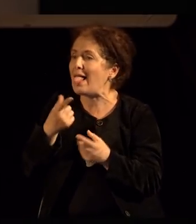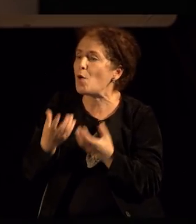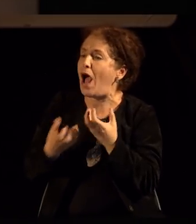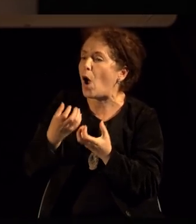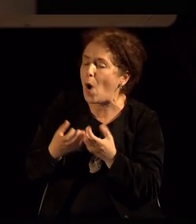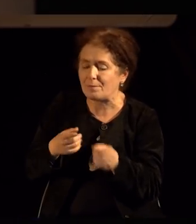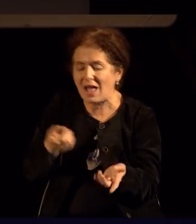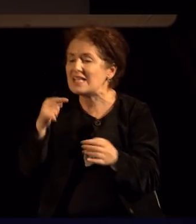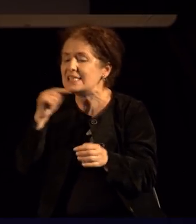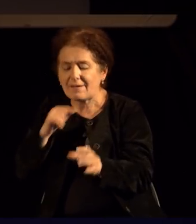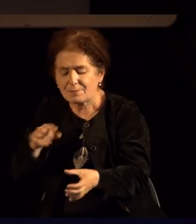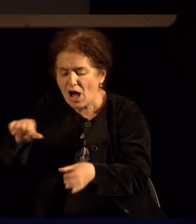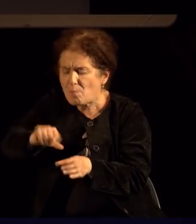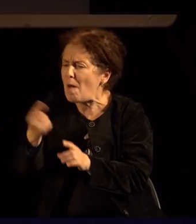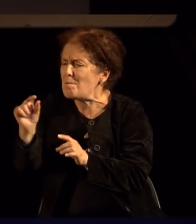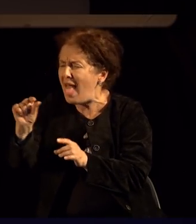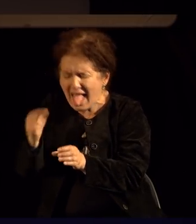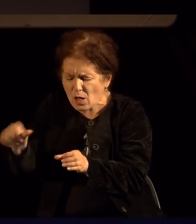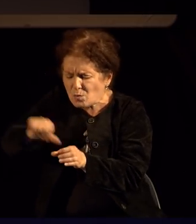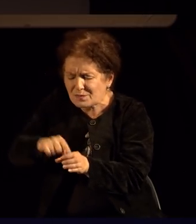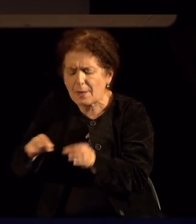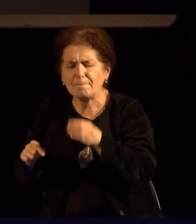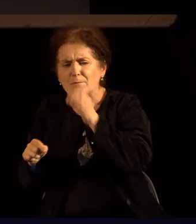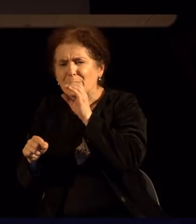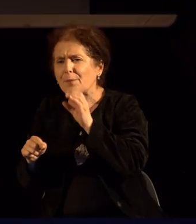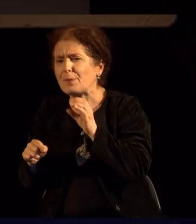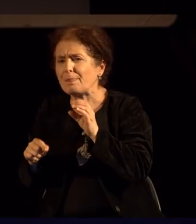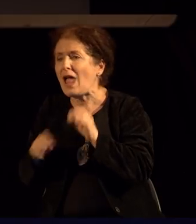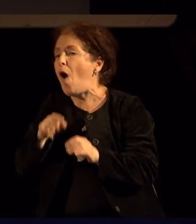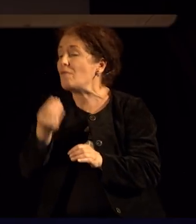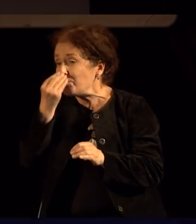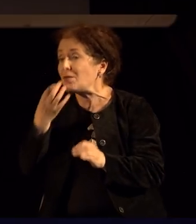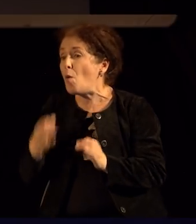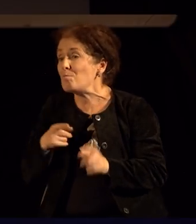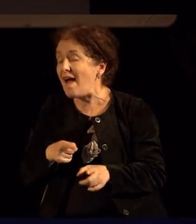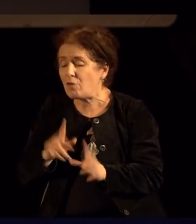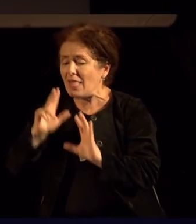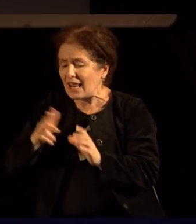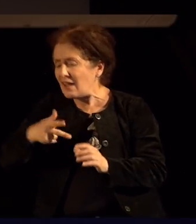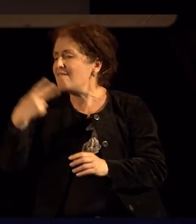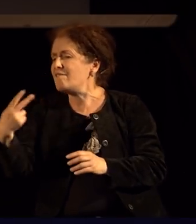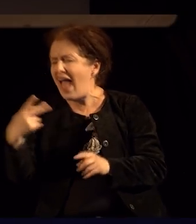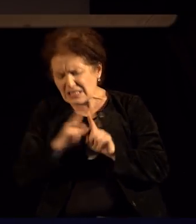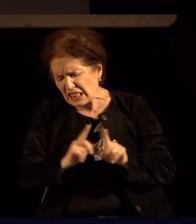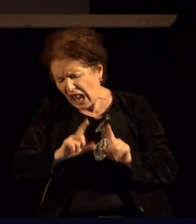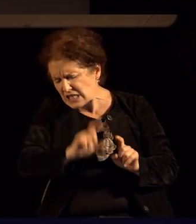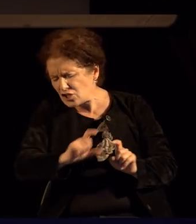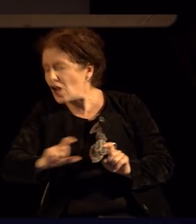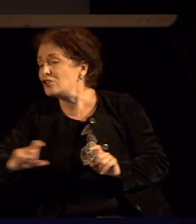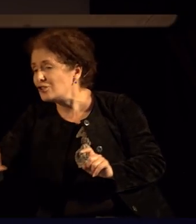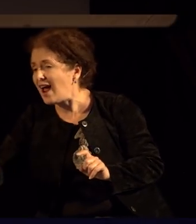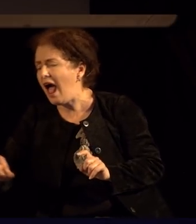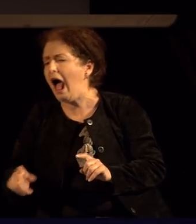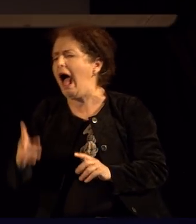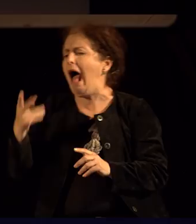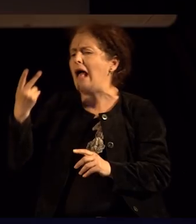гледаш? Разочаран човек, несречен, јаден човек. И каде е сега тоа хедонистичко? А